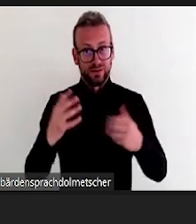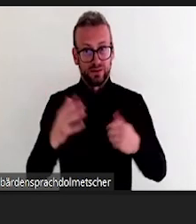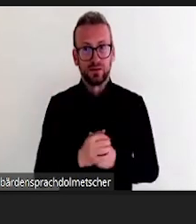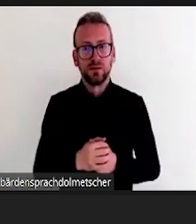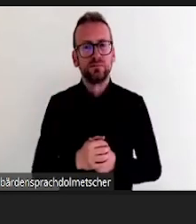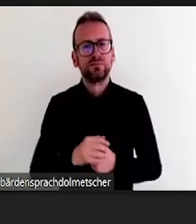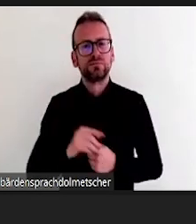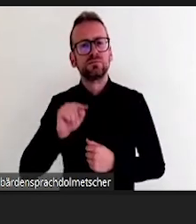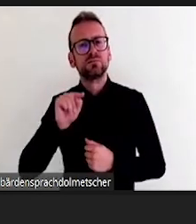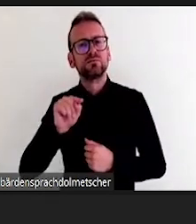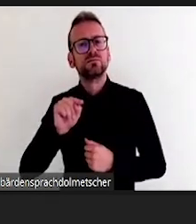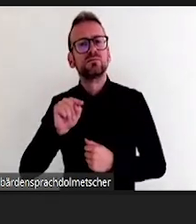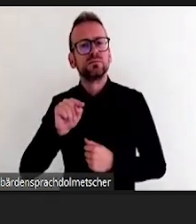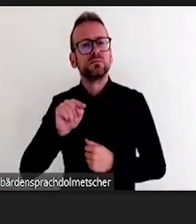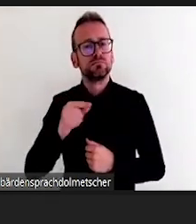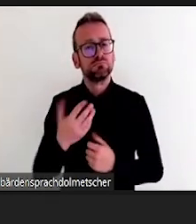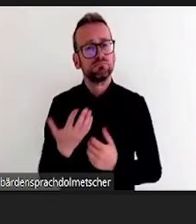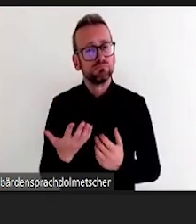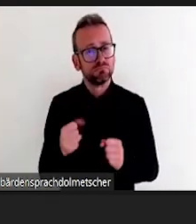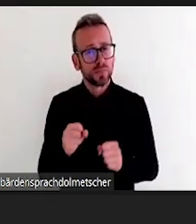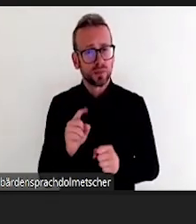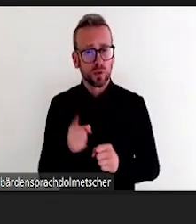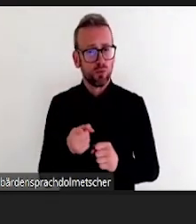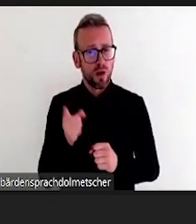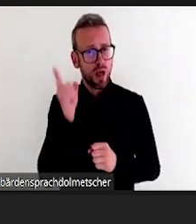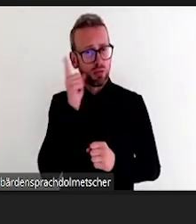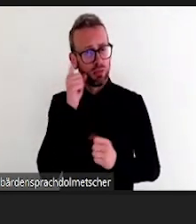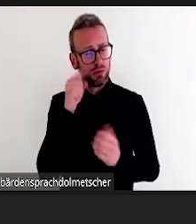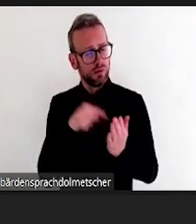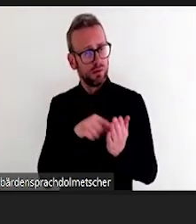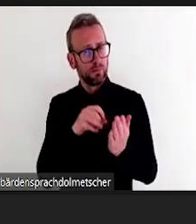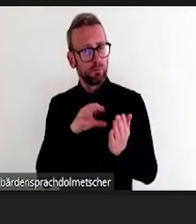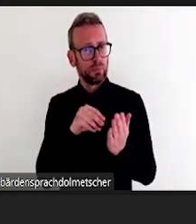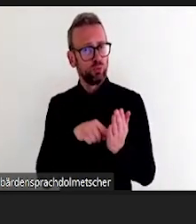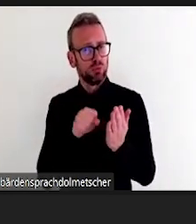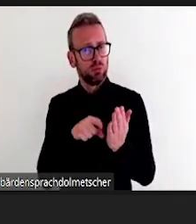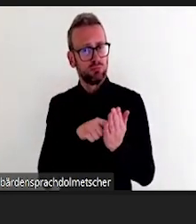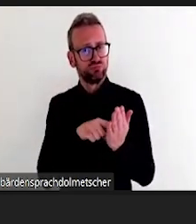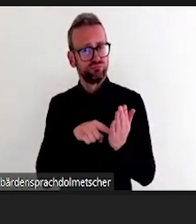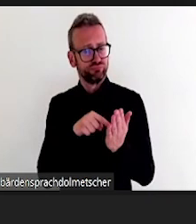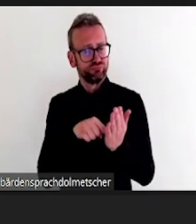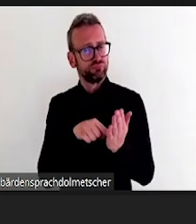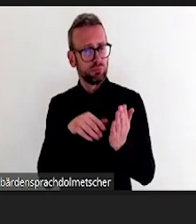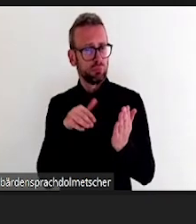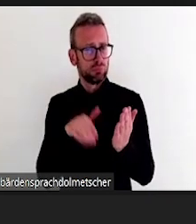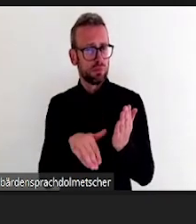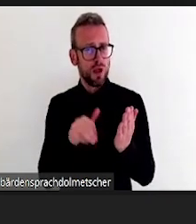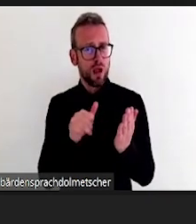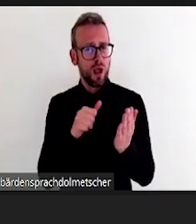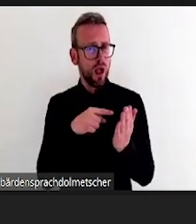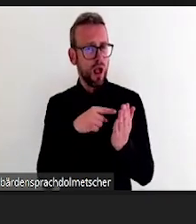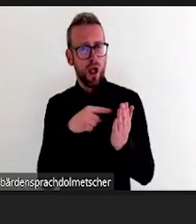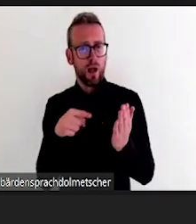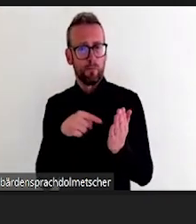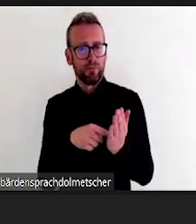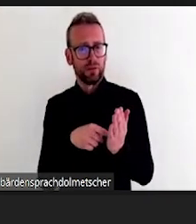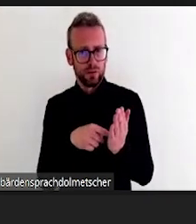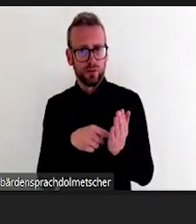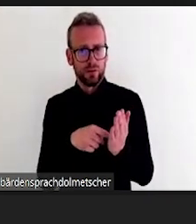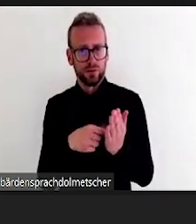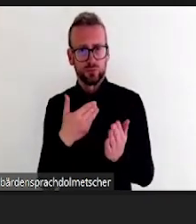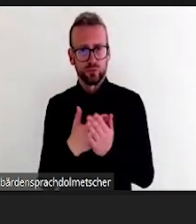mit verschiedenen Aufgabenformaten von Multiple Choice über ich soll was fotografieren oder ich soll Audios aufnehmen.